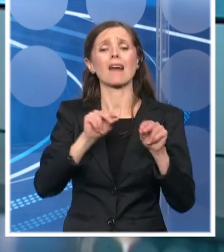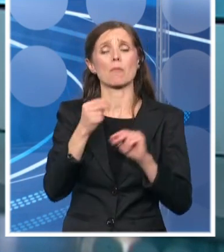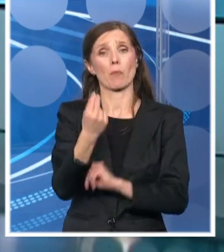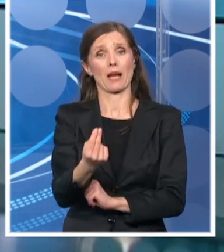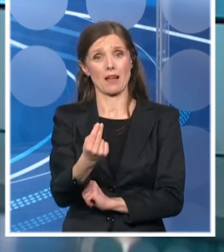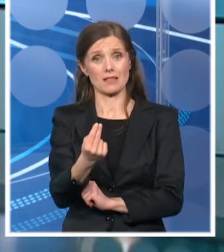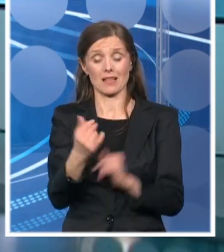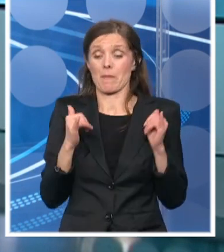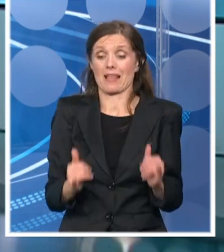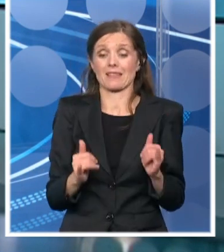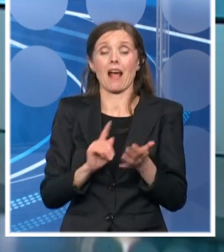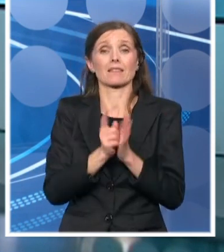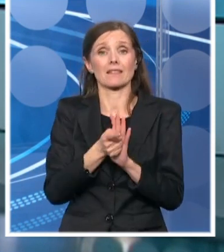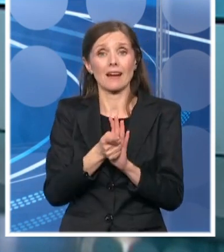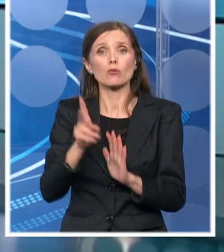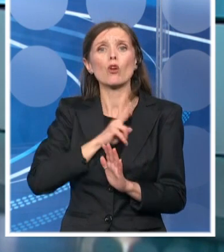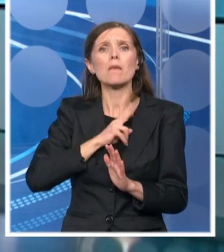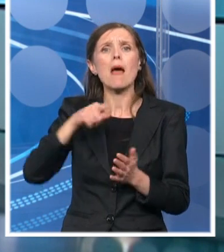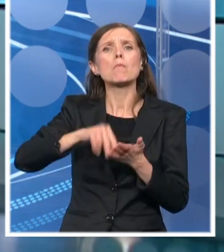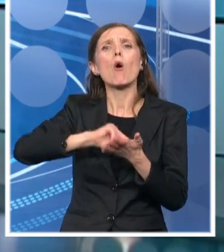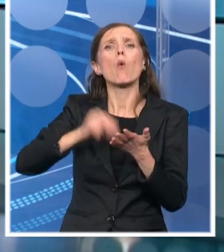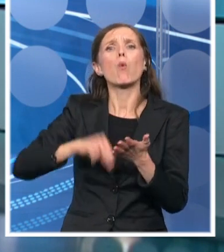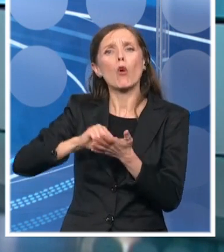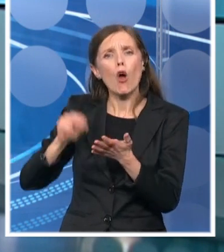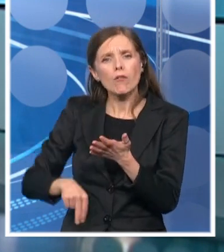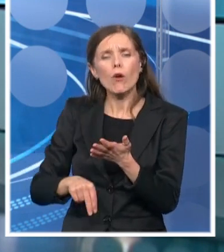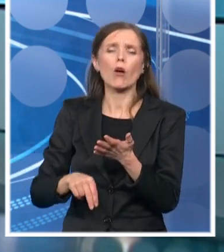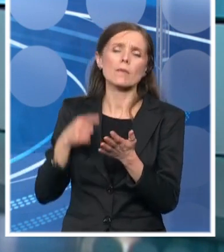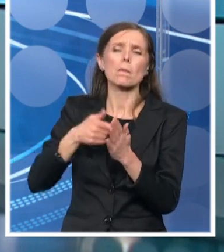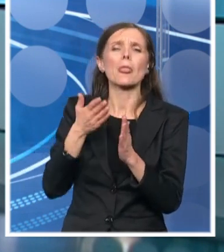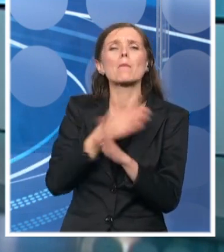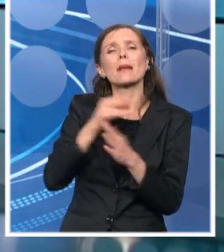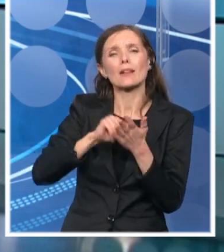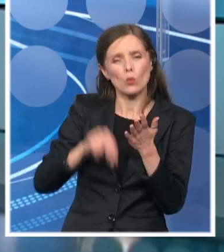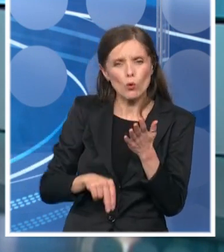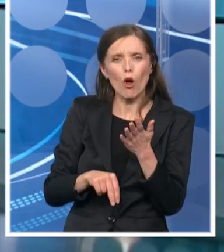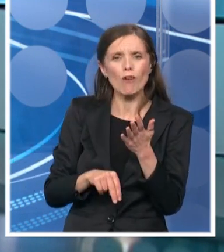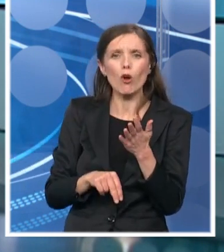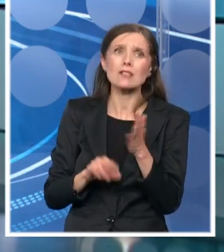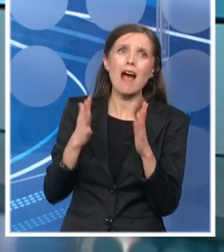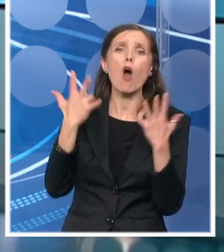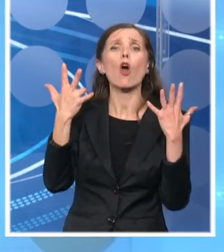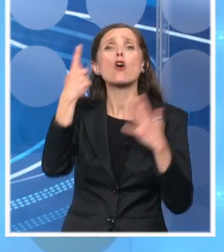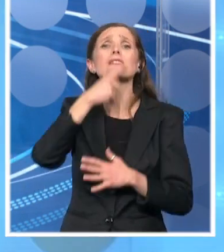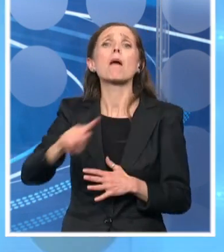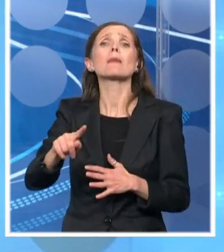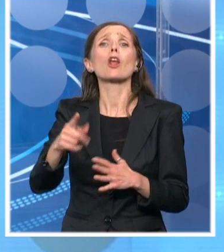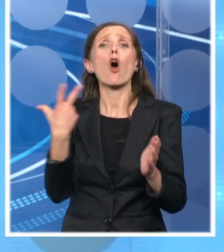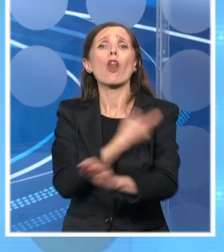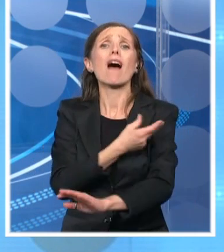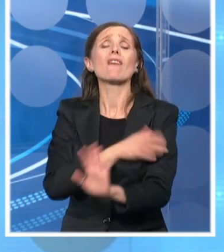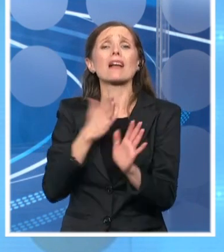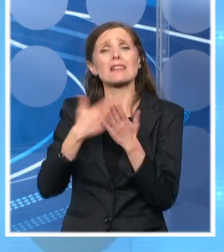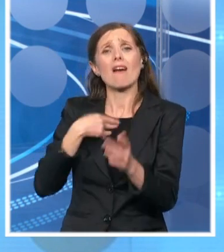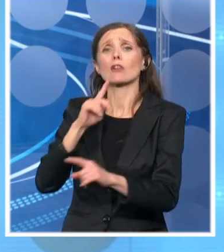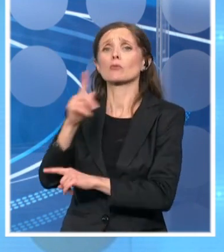u ovom trenutku ima potpisane ugovore ili predugovore za nekih 8 miliona vakcina, što znači da